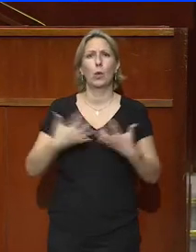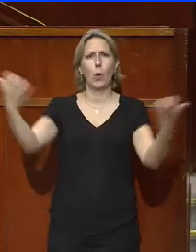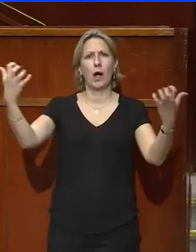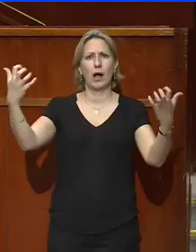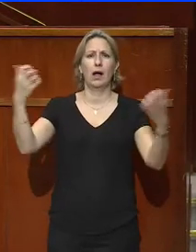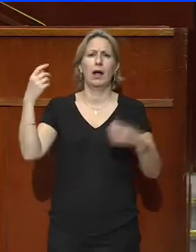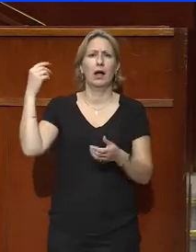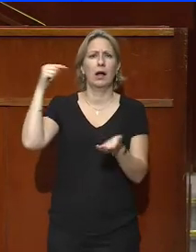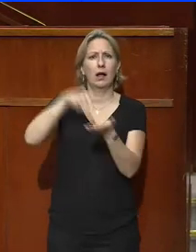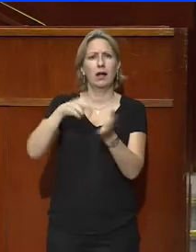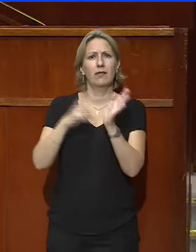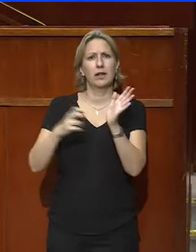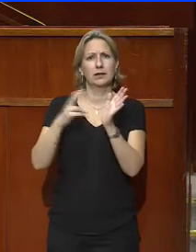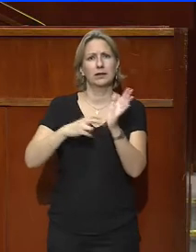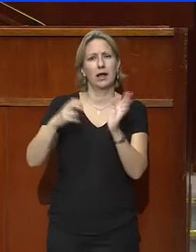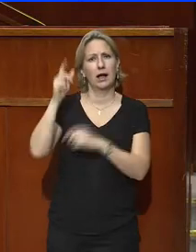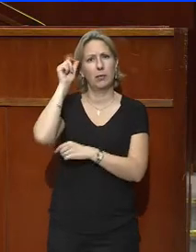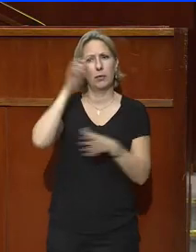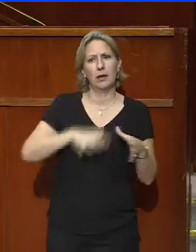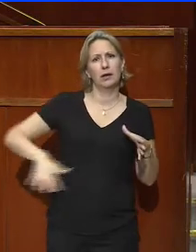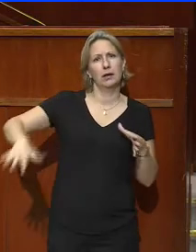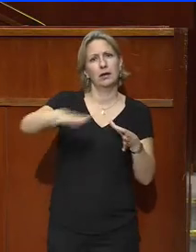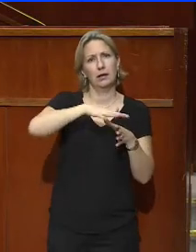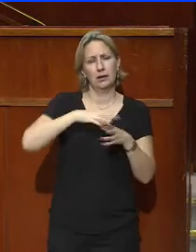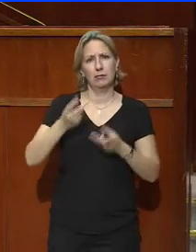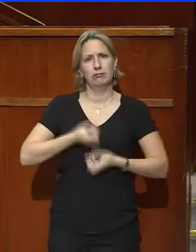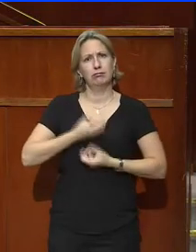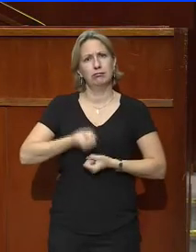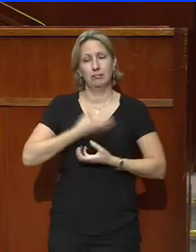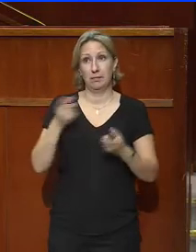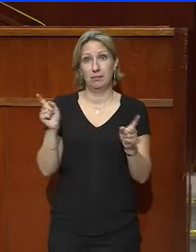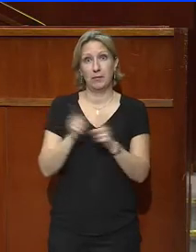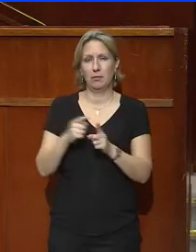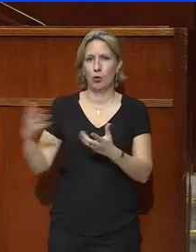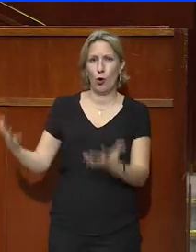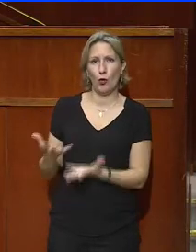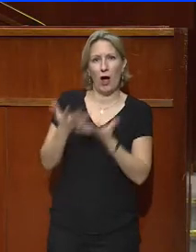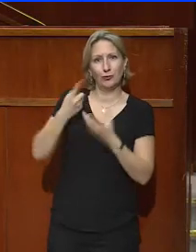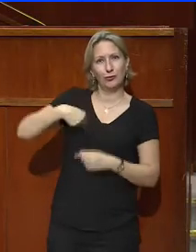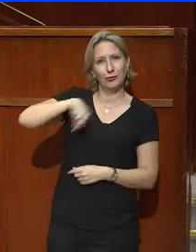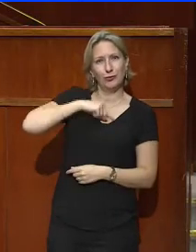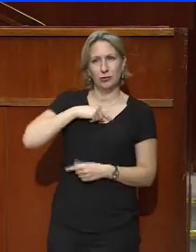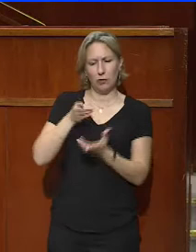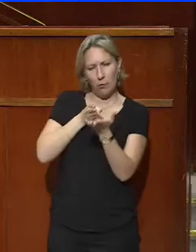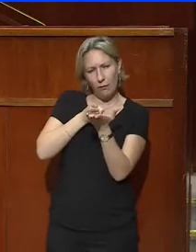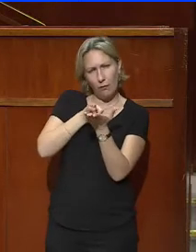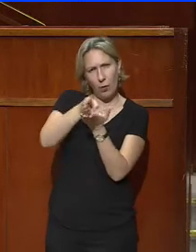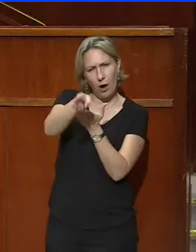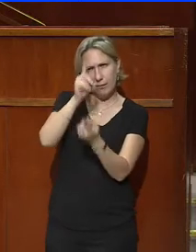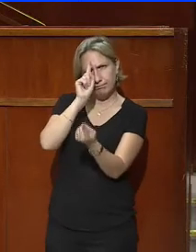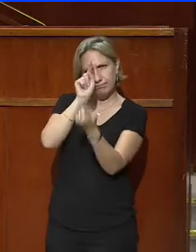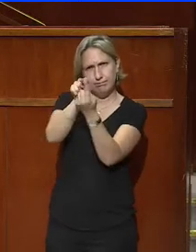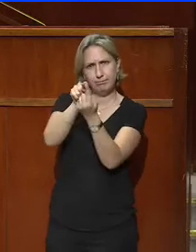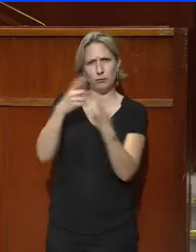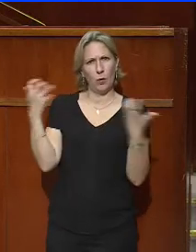la République. Ils sont pour nous un encouragement. Ils nous confirment dans la voie que nous nous sommes tracés, dans la